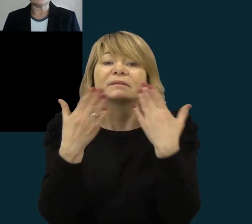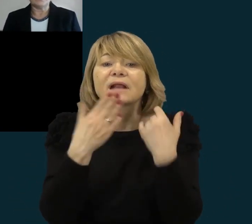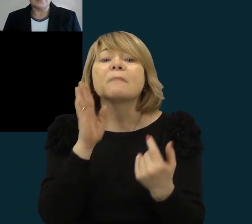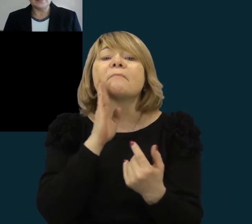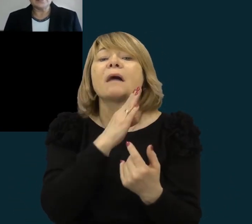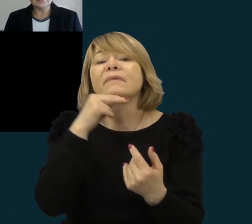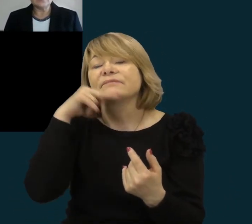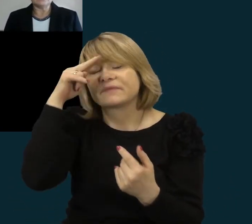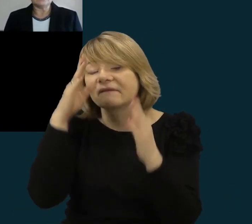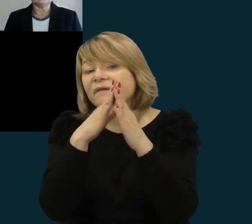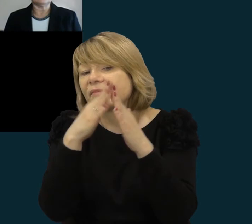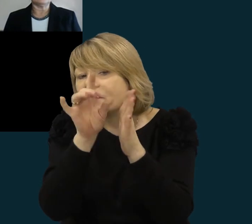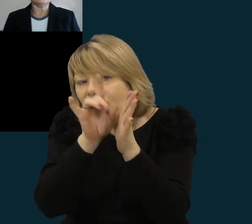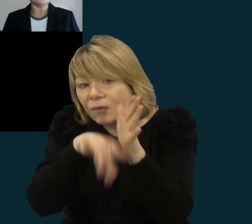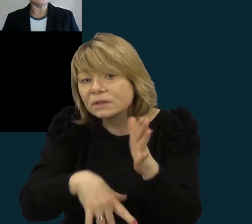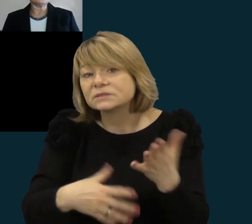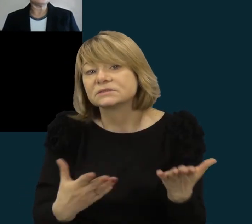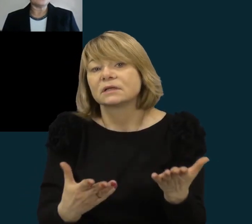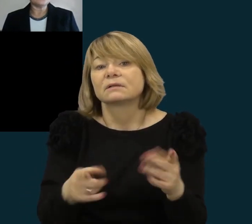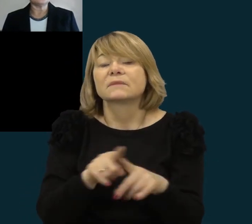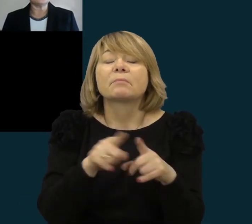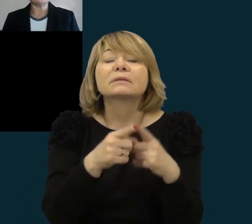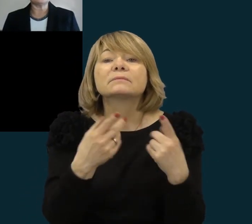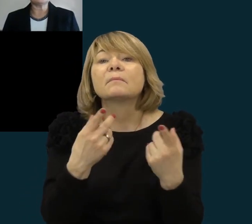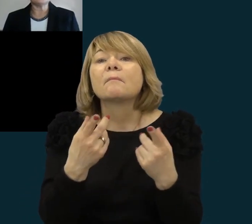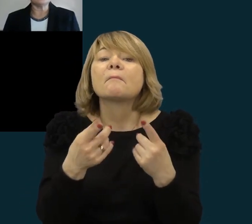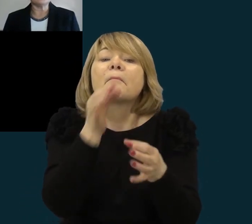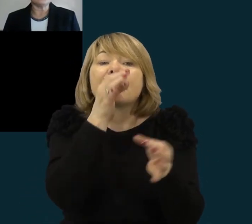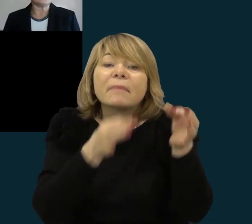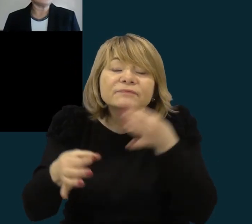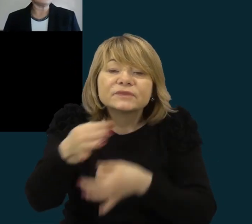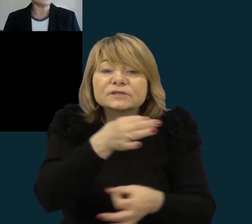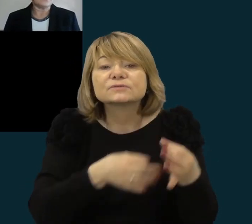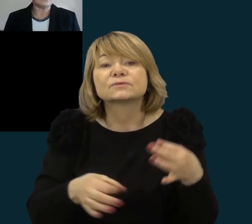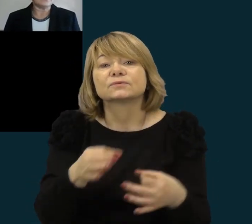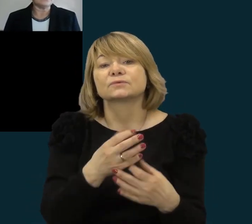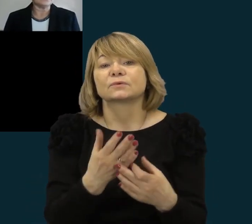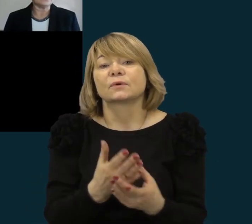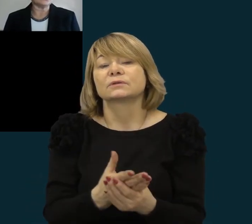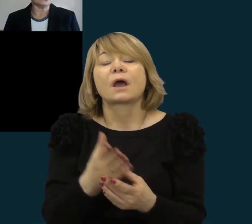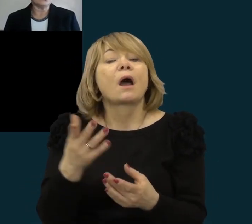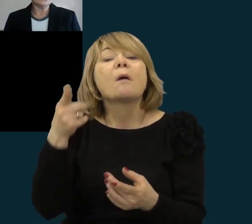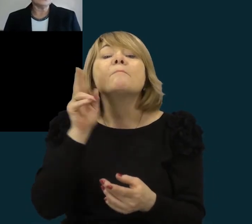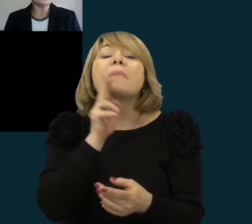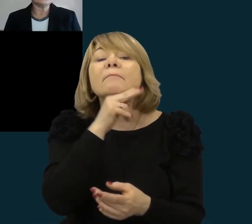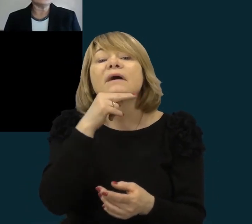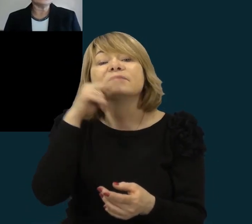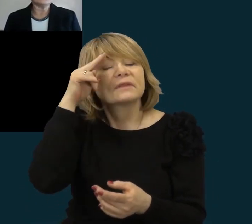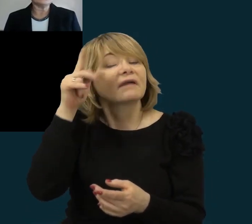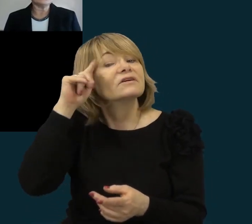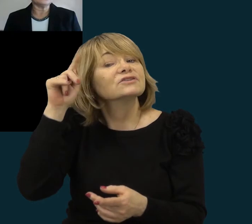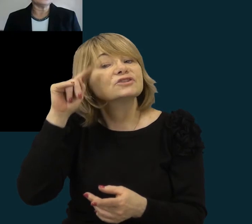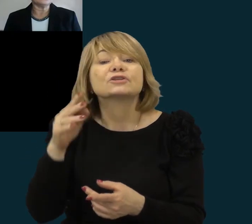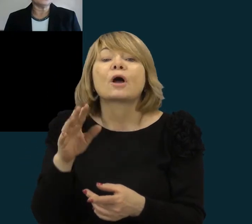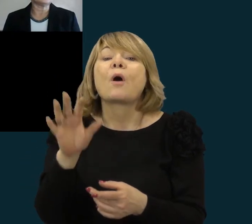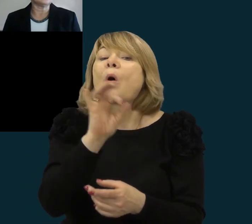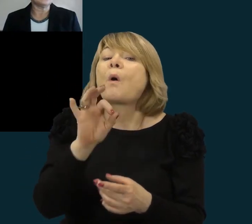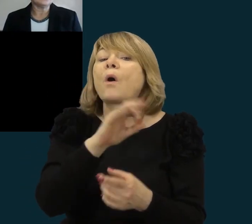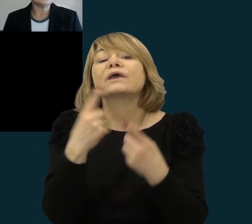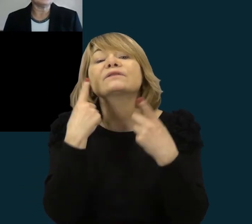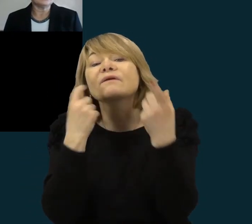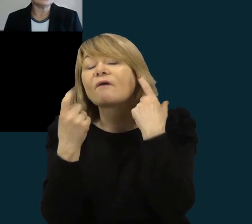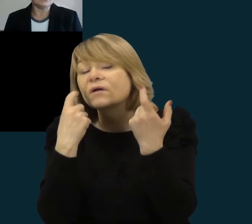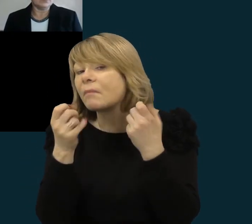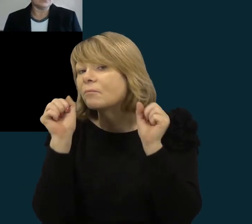su tėveliais, išsiaiškinti, padiskutuoti, kiek tėveliai, vat žino, informacijos, sakykim, atsakydami